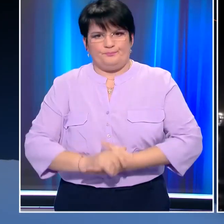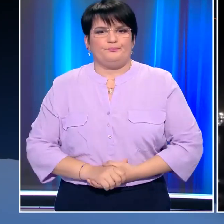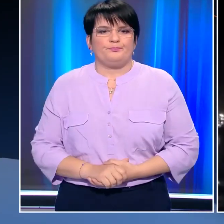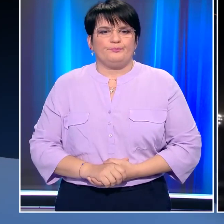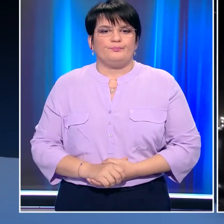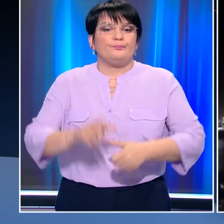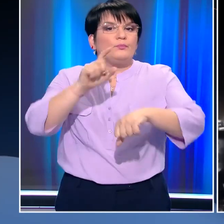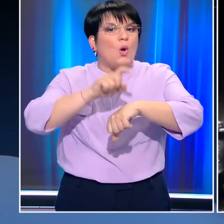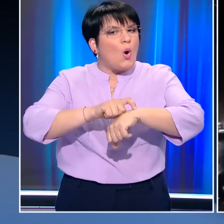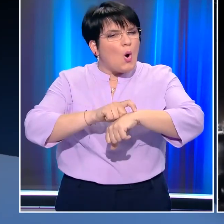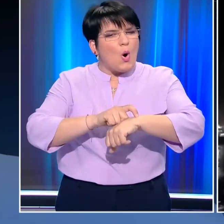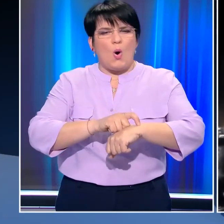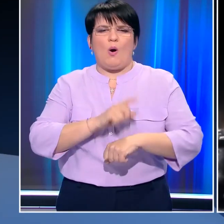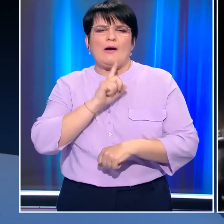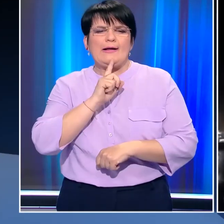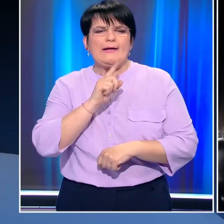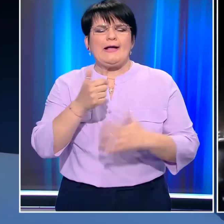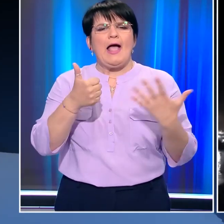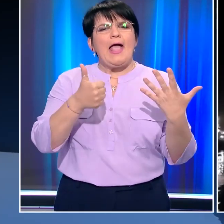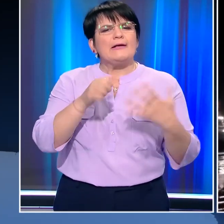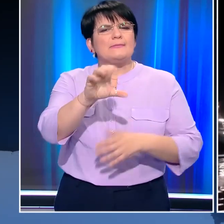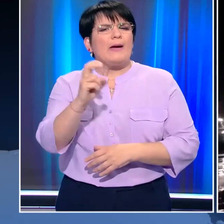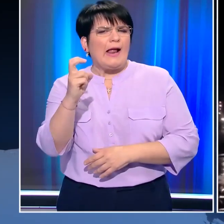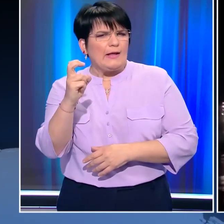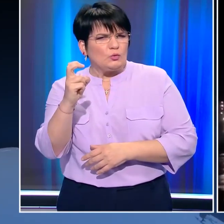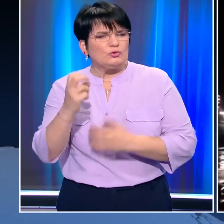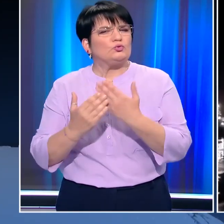Ωρα 5.42 το πρωί. Διόρυγα του Σουέζ.